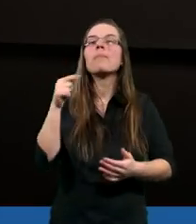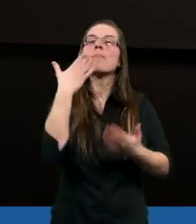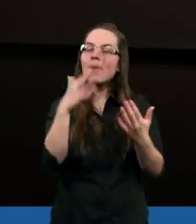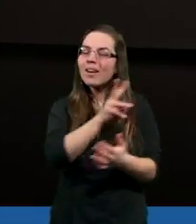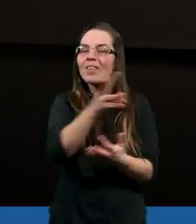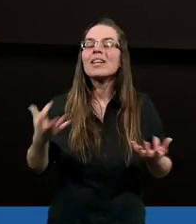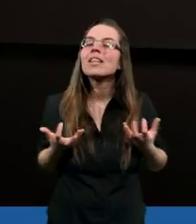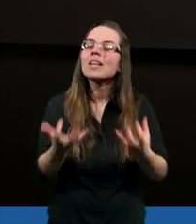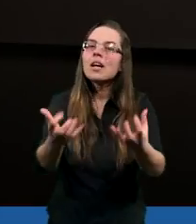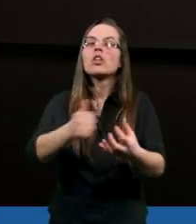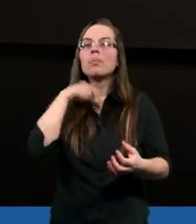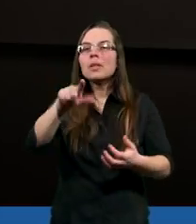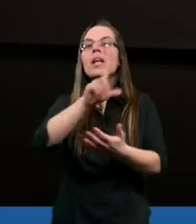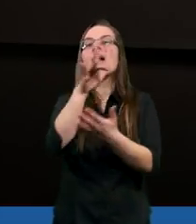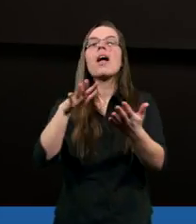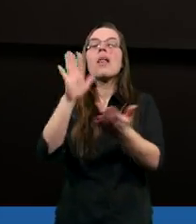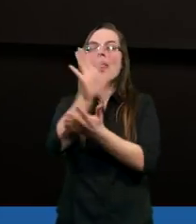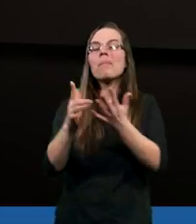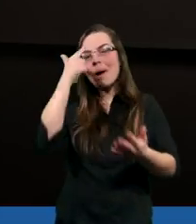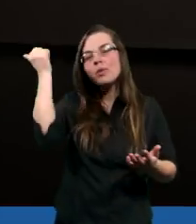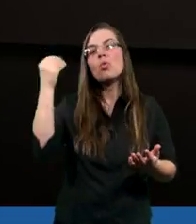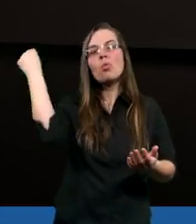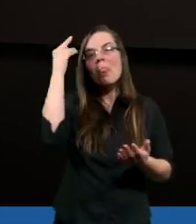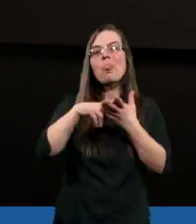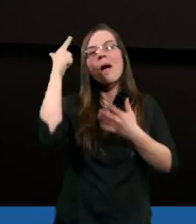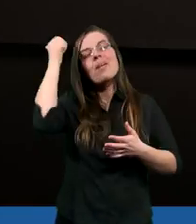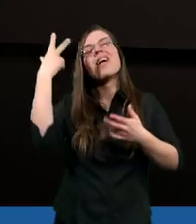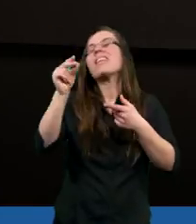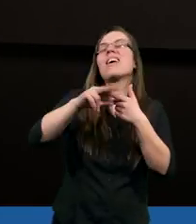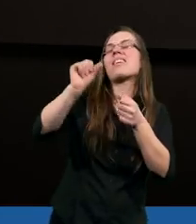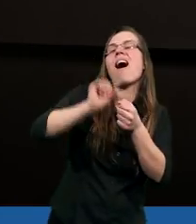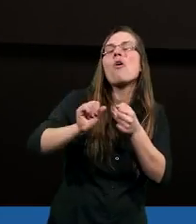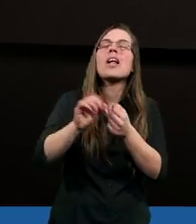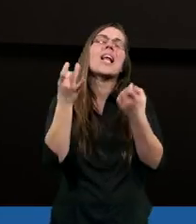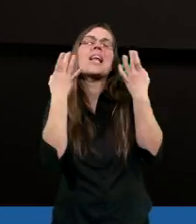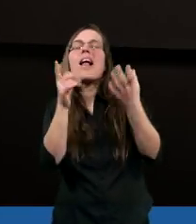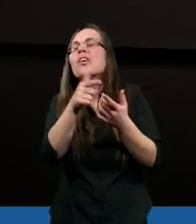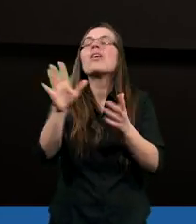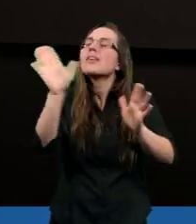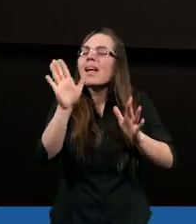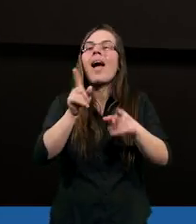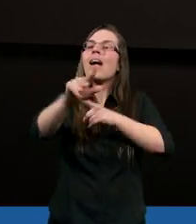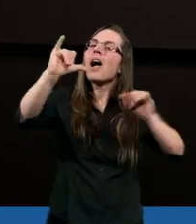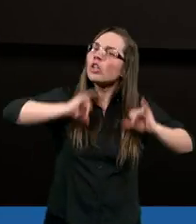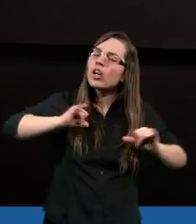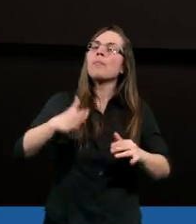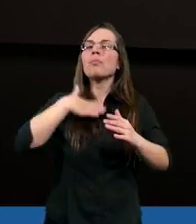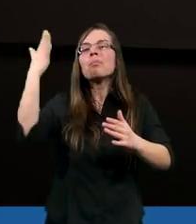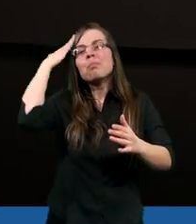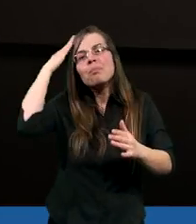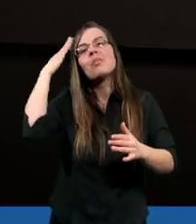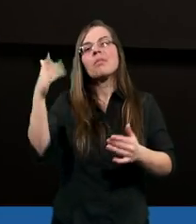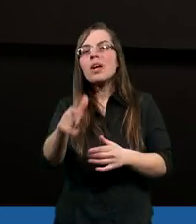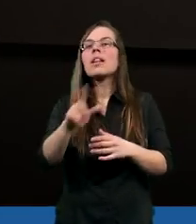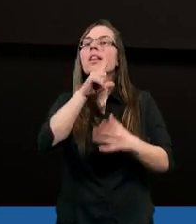zachęcam, aby się tekstów pamięciowych uczyć na pamięć, nie na ocenę, ani na zaliczenie, ale dla siebie. Jakie myśli